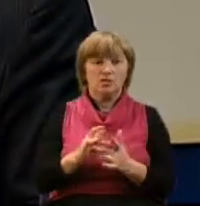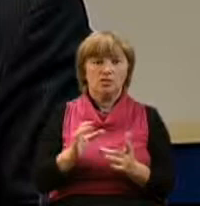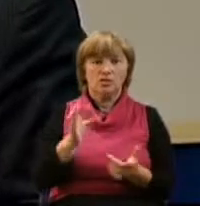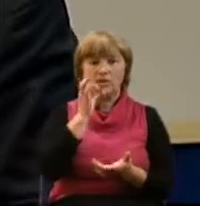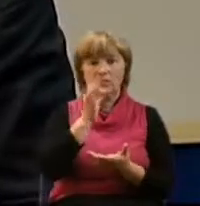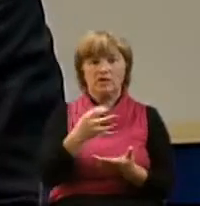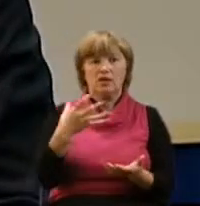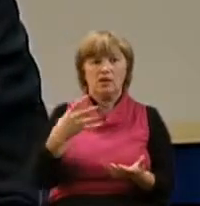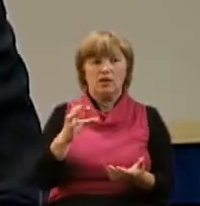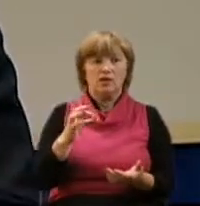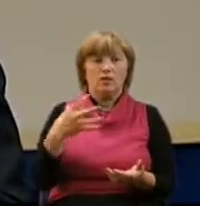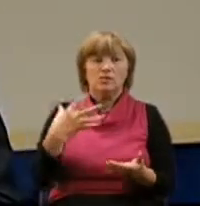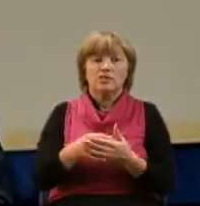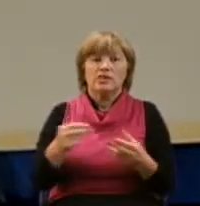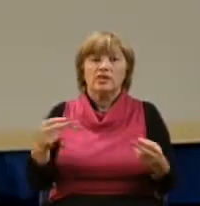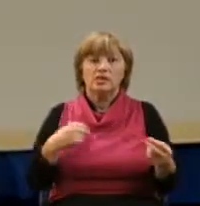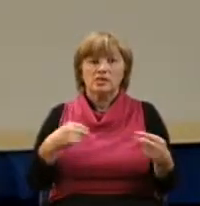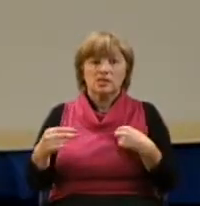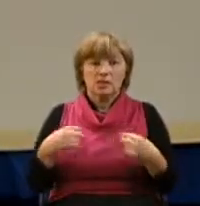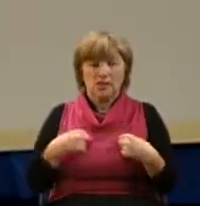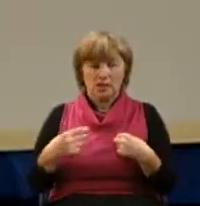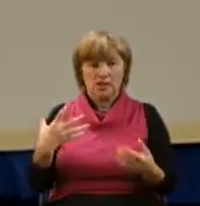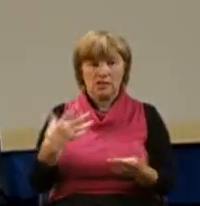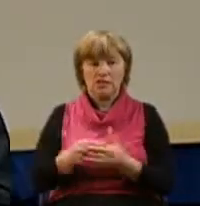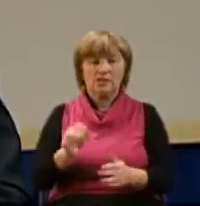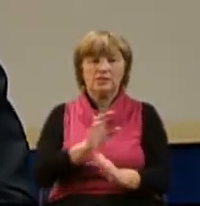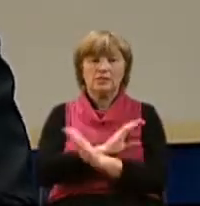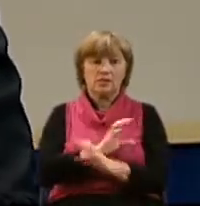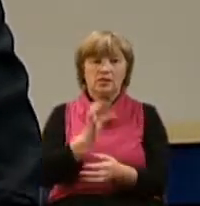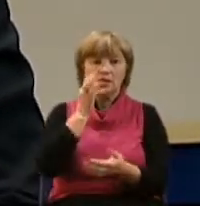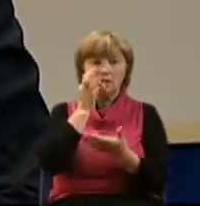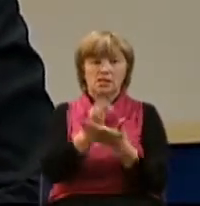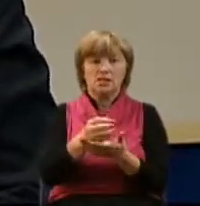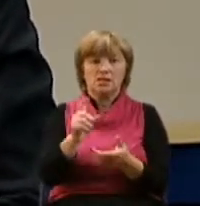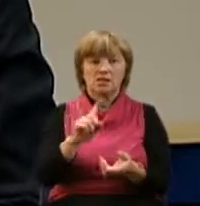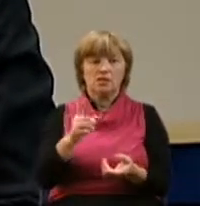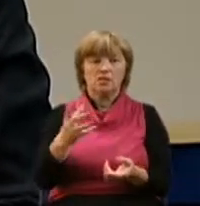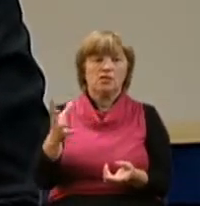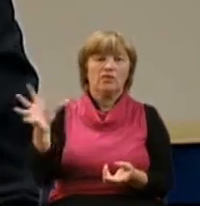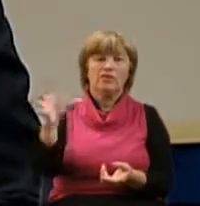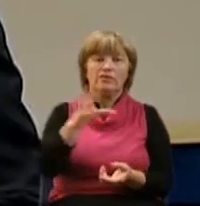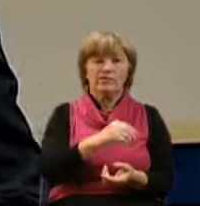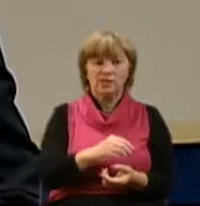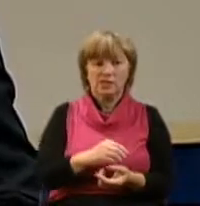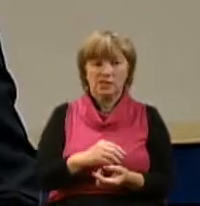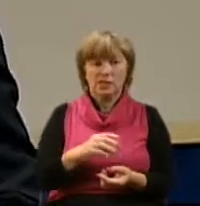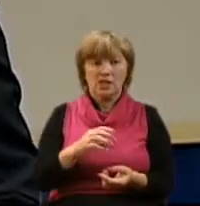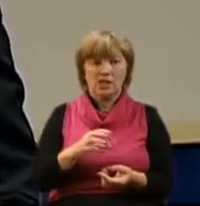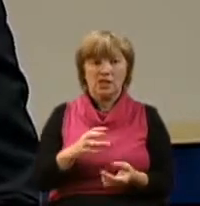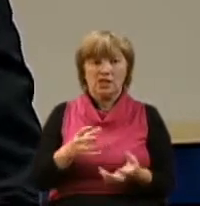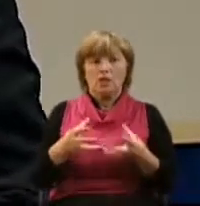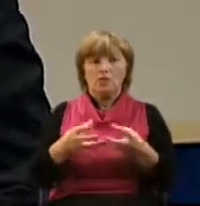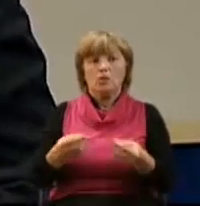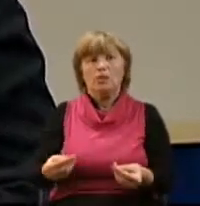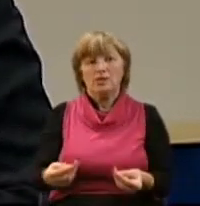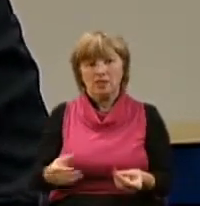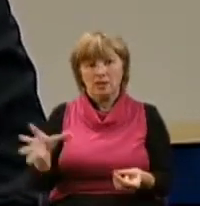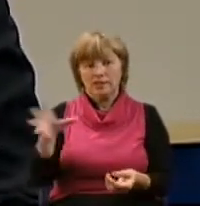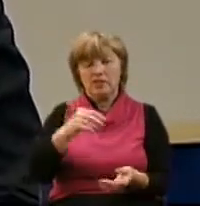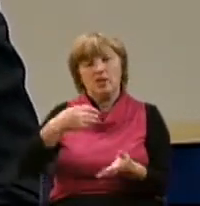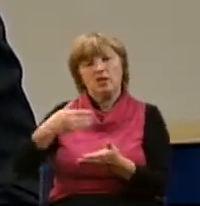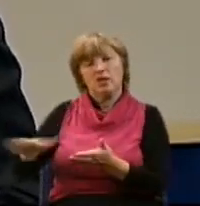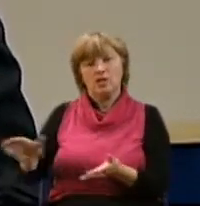говоря о своих страданиях, о своей смерти, сказал о том, что все соблазнятся о нем и все